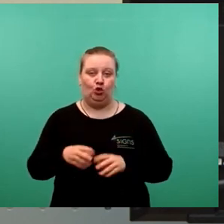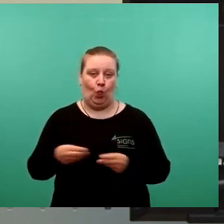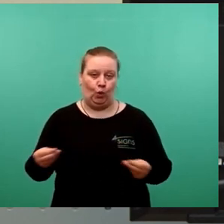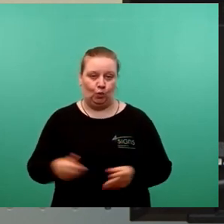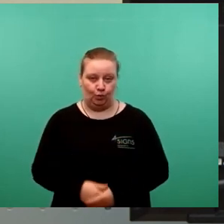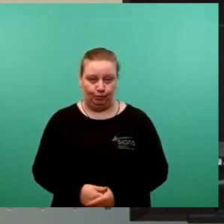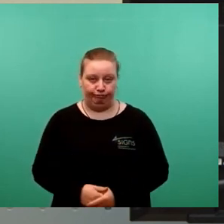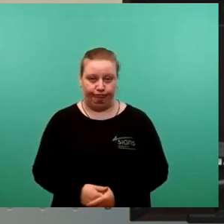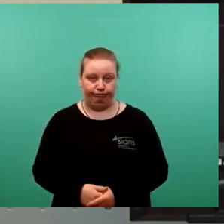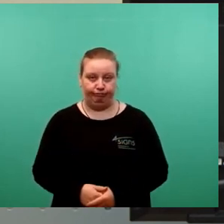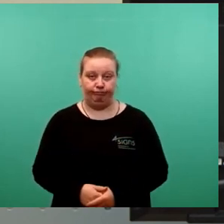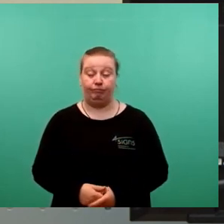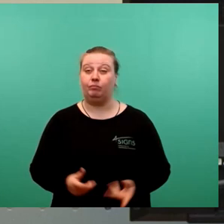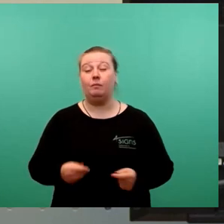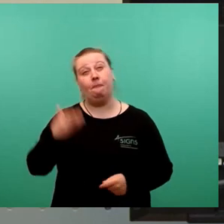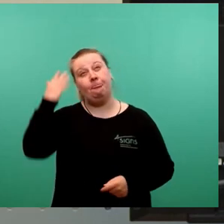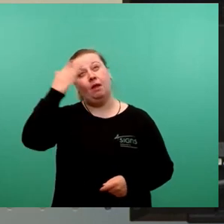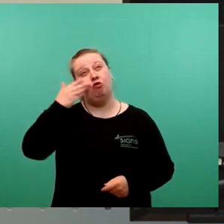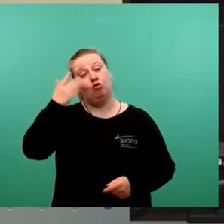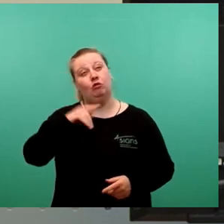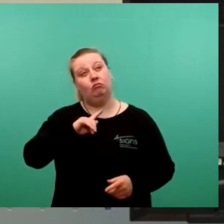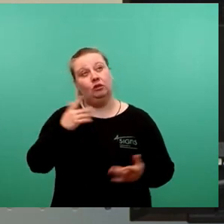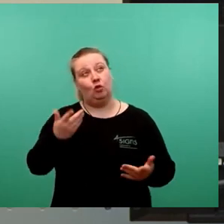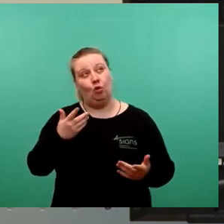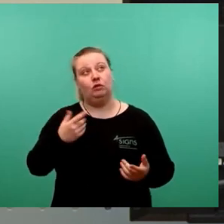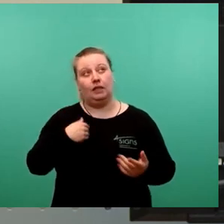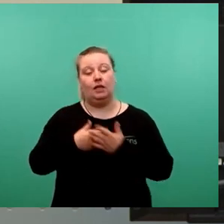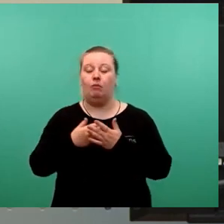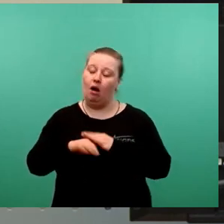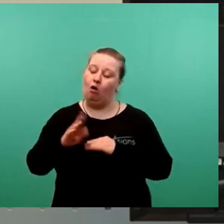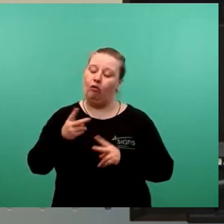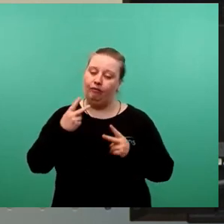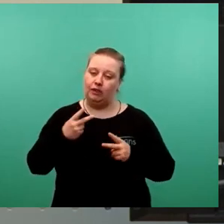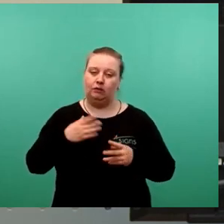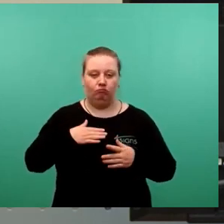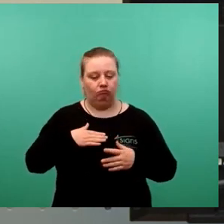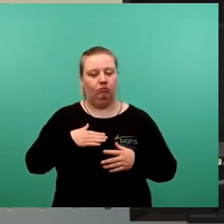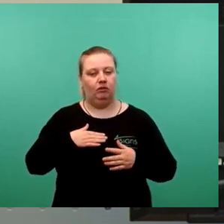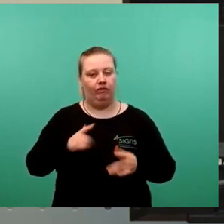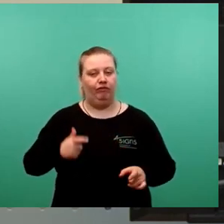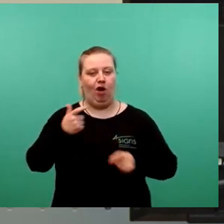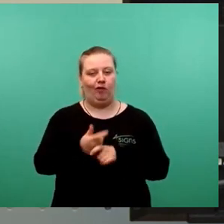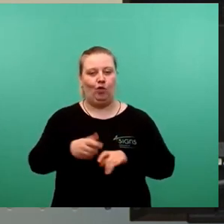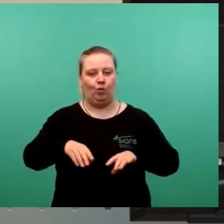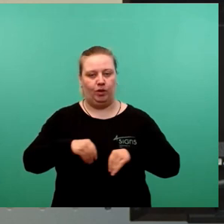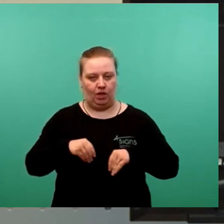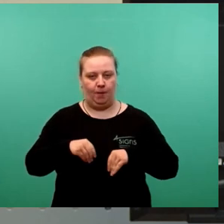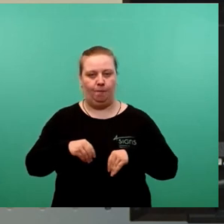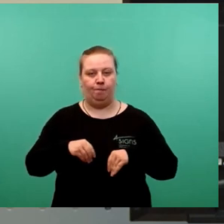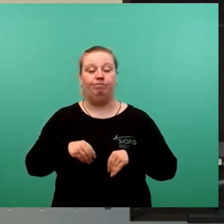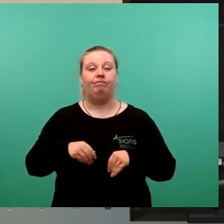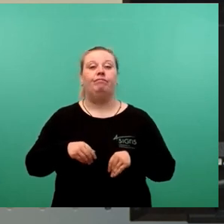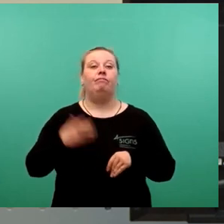Stellen wir uns also unserer Verantwortung und tragen dazu bei, dass die seit dem Sommer